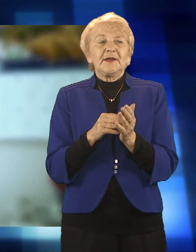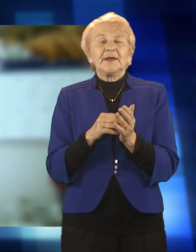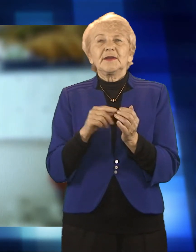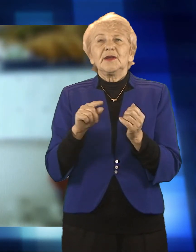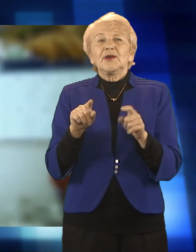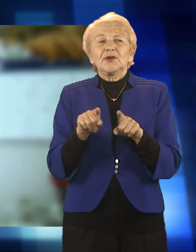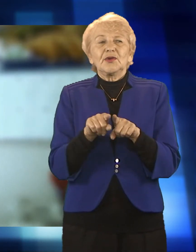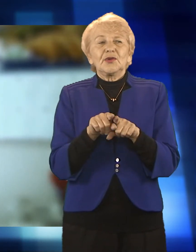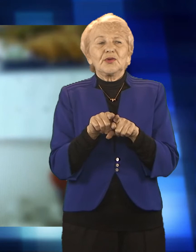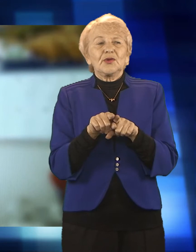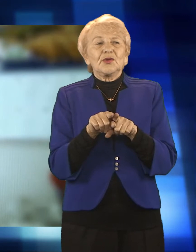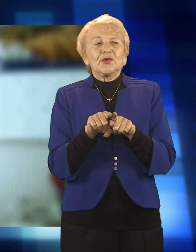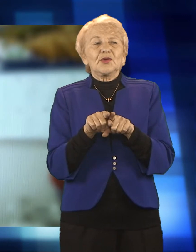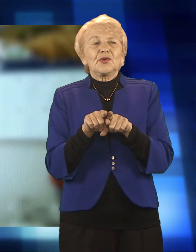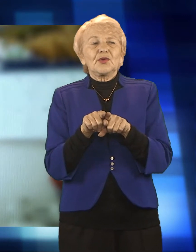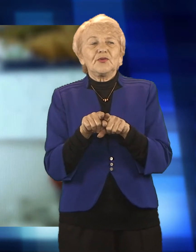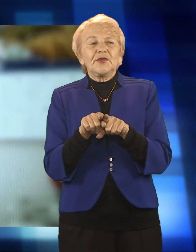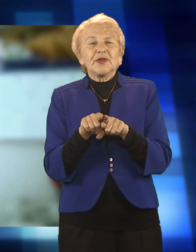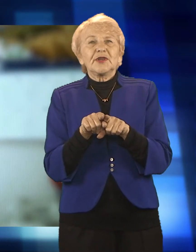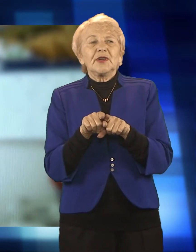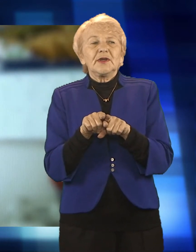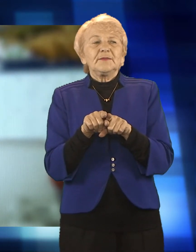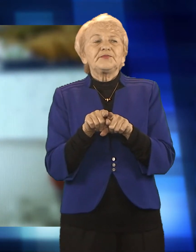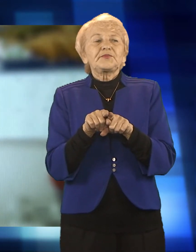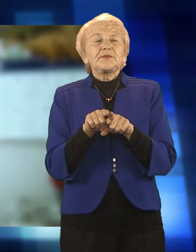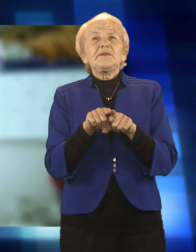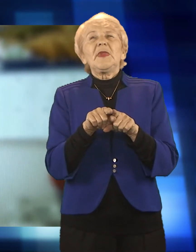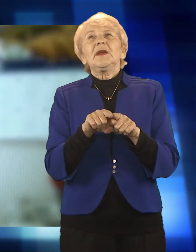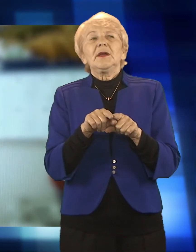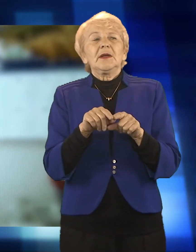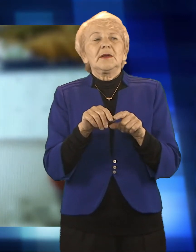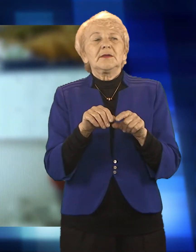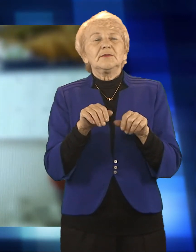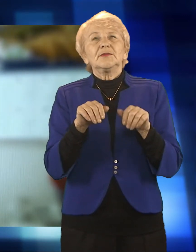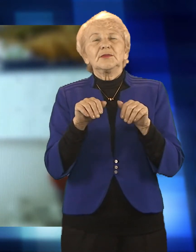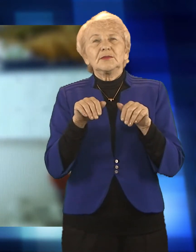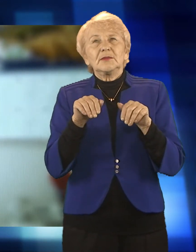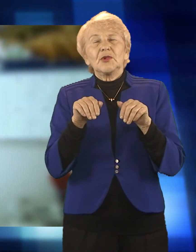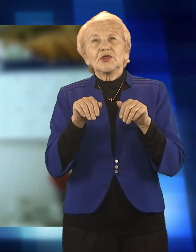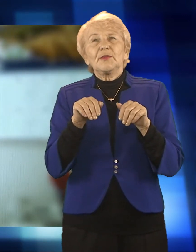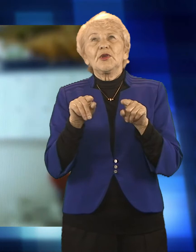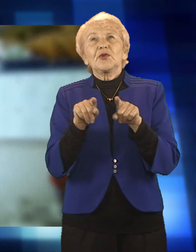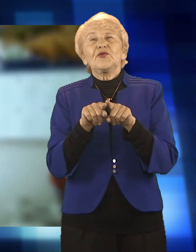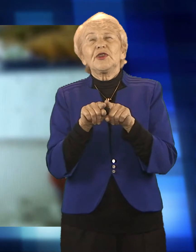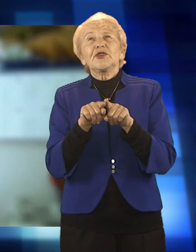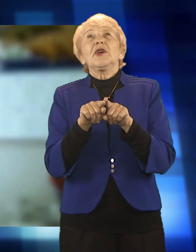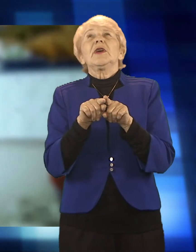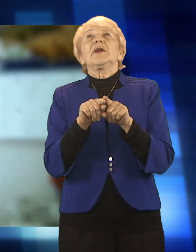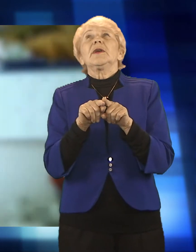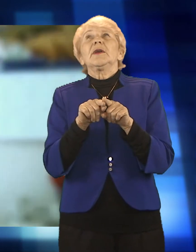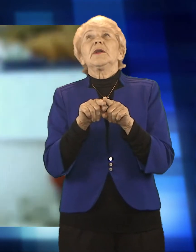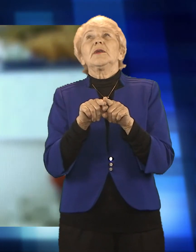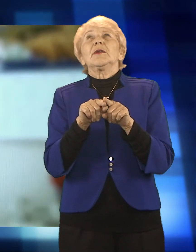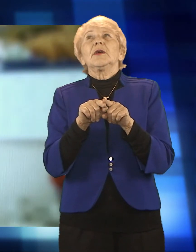pracę, jeżeli chodzi o liczbę przyjmowanych zgłoszeń od osób, które w związku z ogłoszonym stanem najpierw zagrożenia